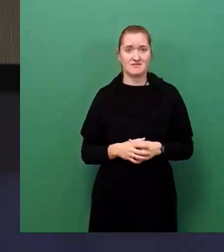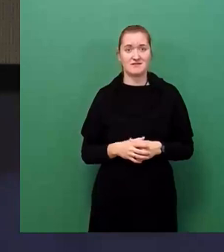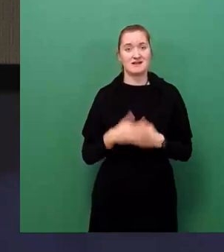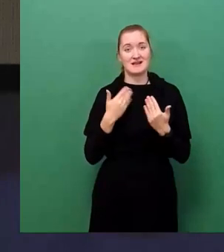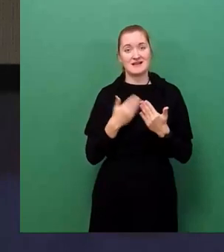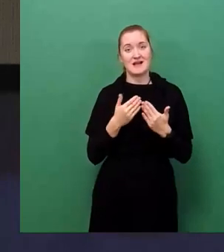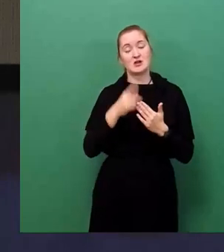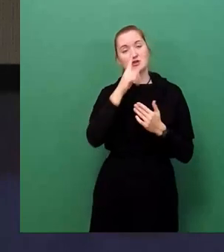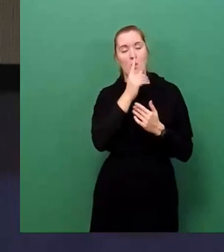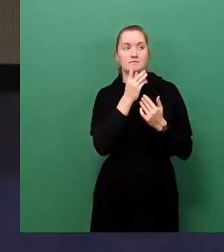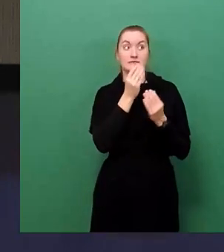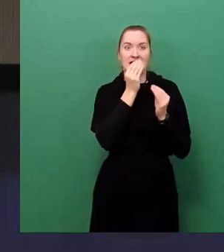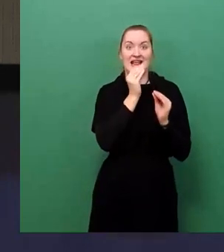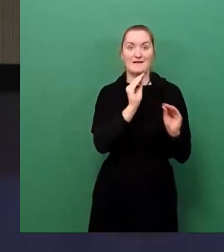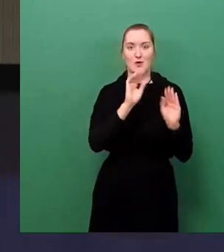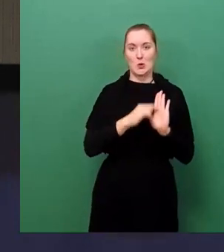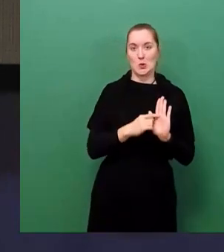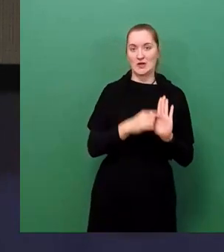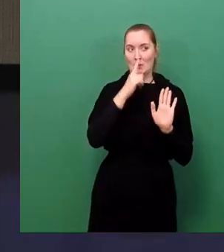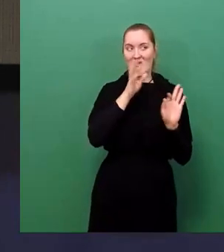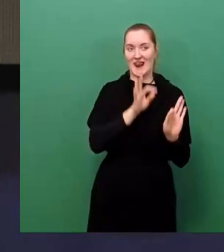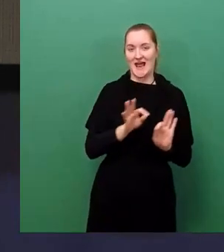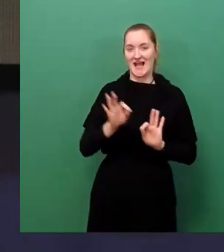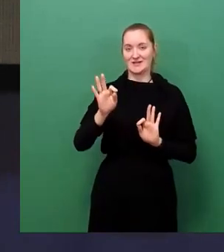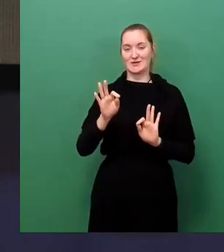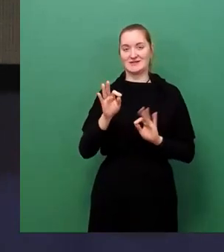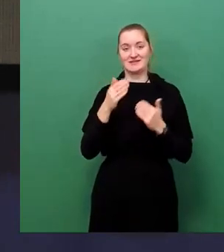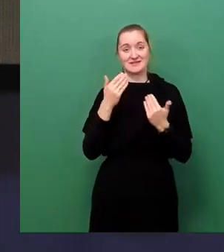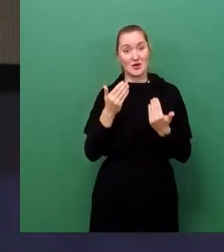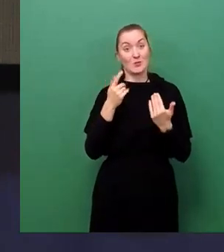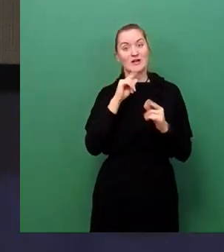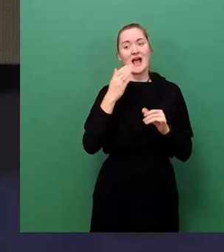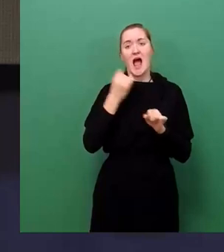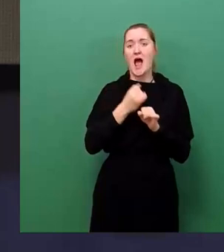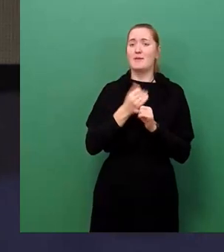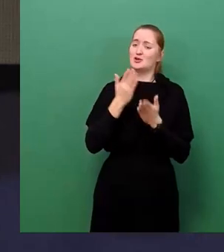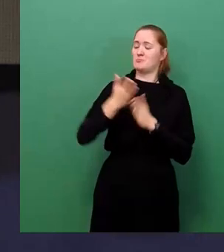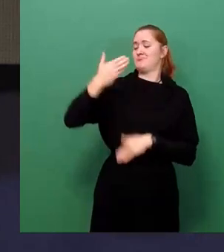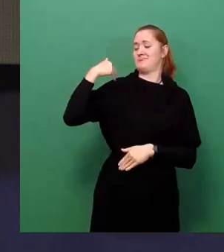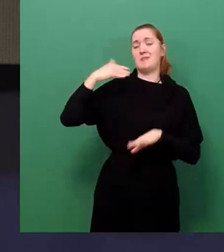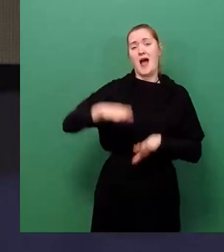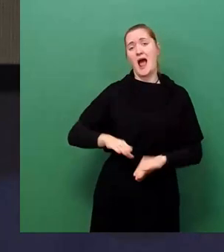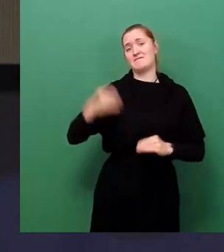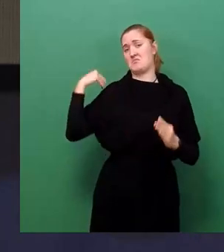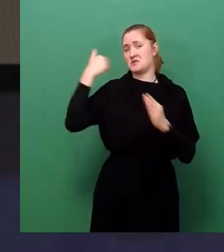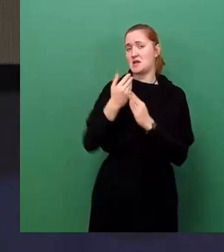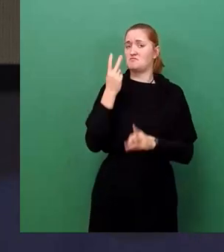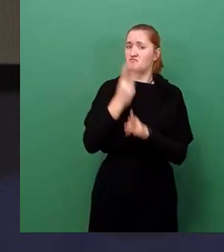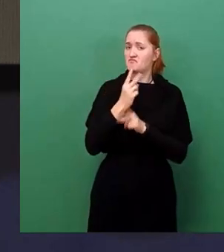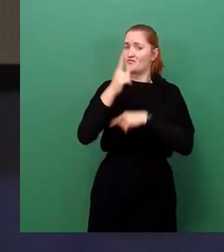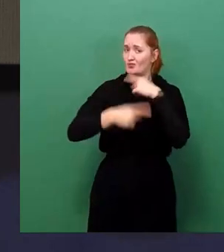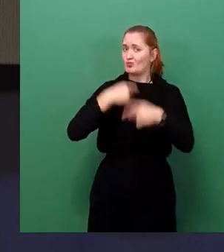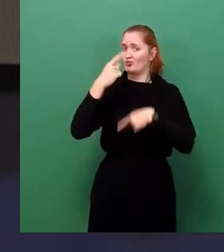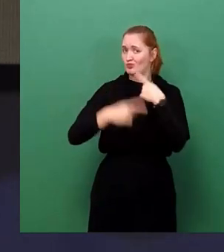eine Weiterleitung der Arbeit, die schon lange begonnen wurde. Das Ehrenamt